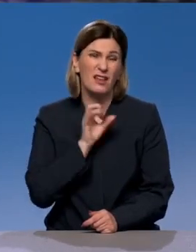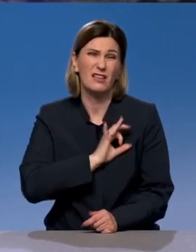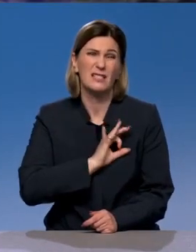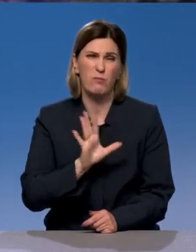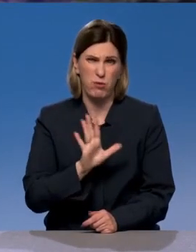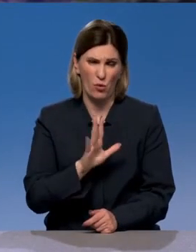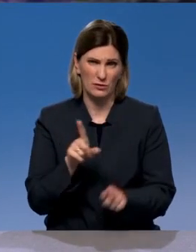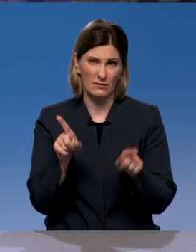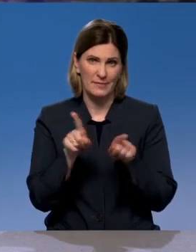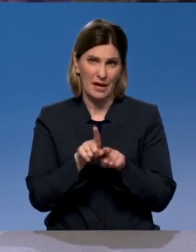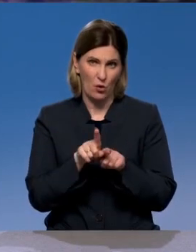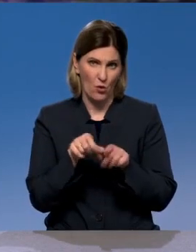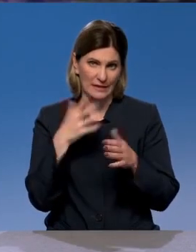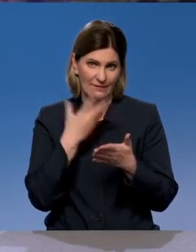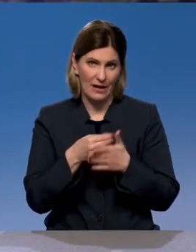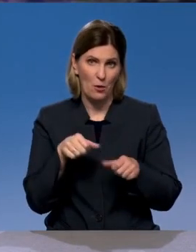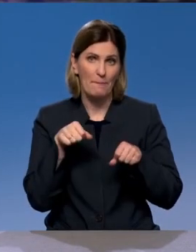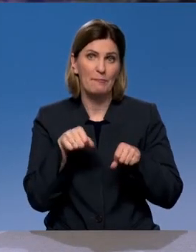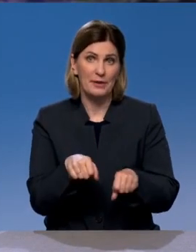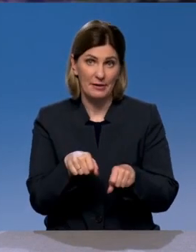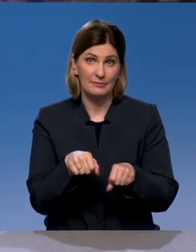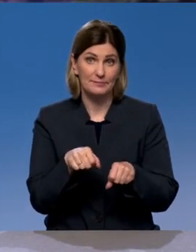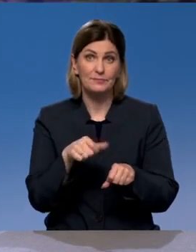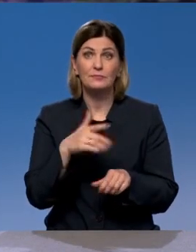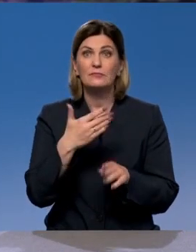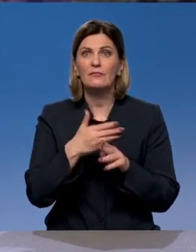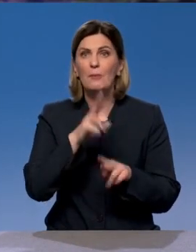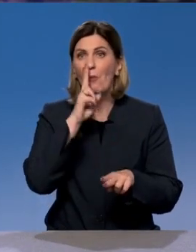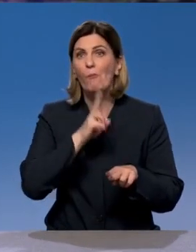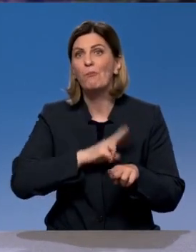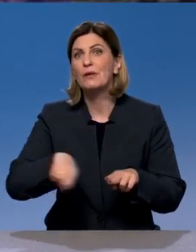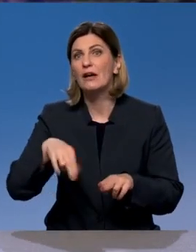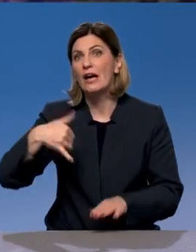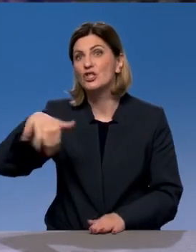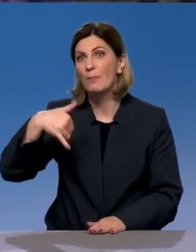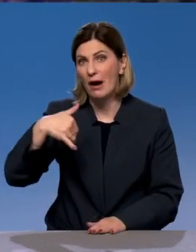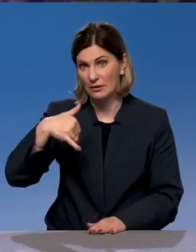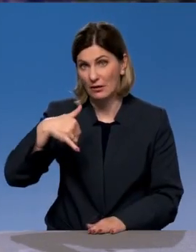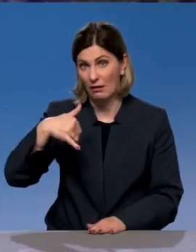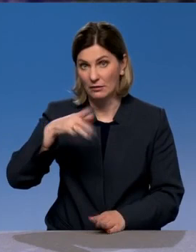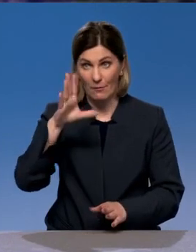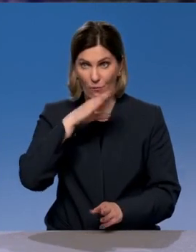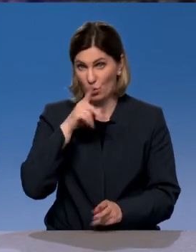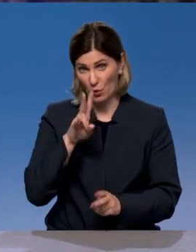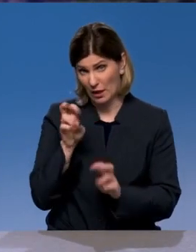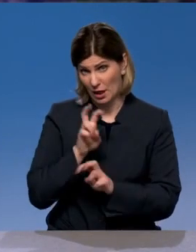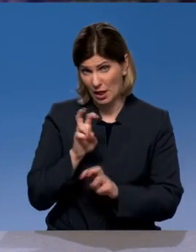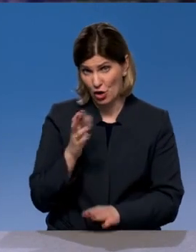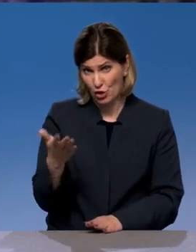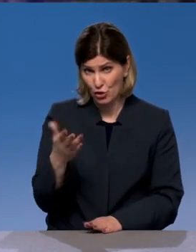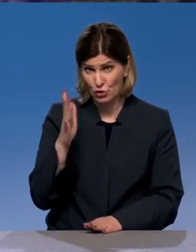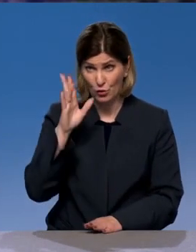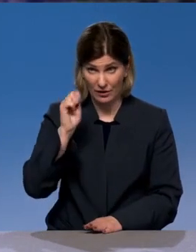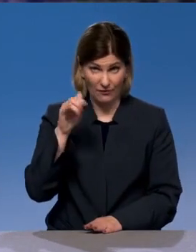потерянный багаж авиакомпании, у нас очень многие не заморачиваются на этот счет. А надо бы. И здесь то же самое. Очень